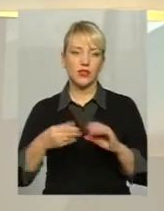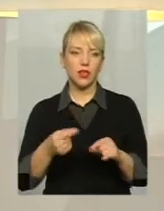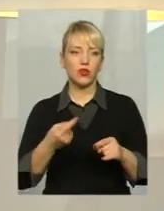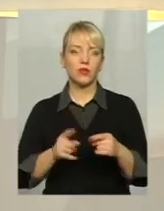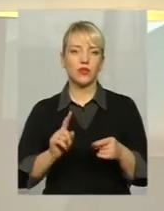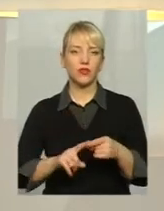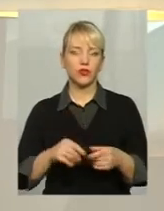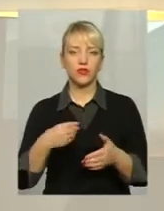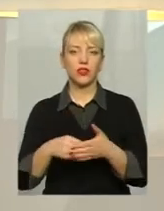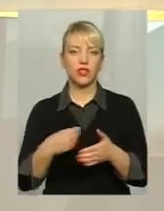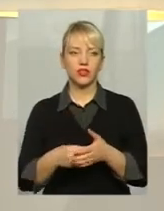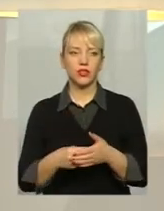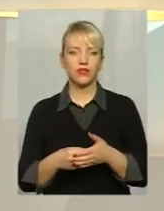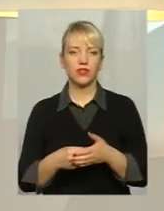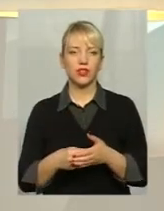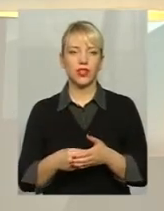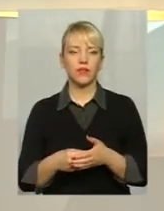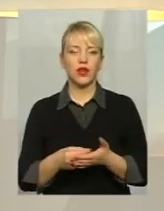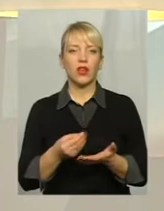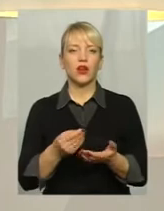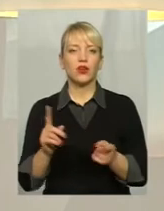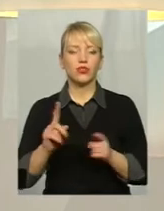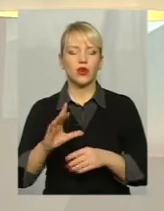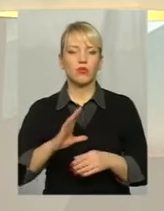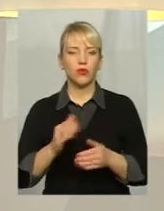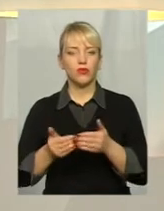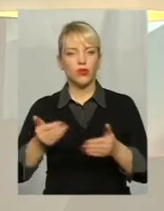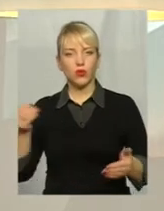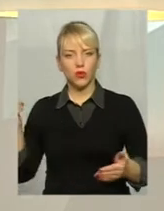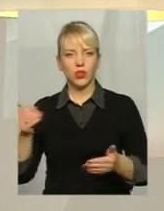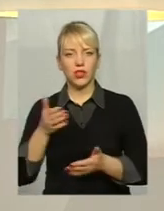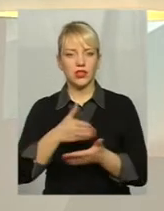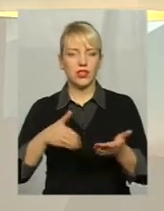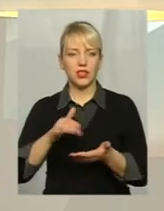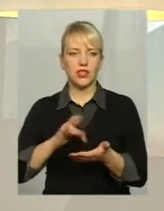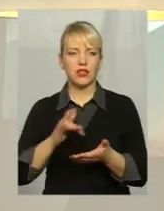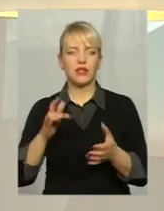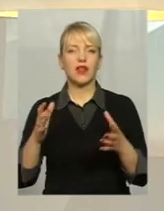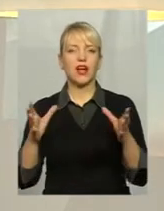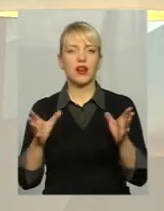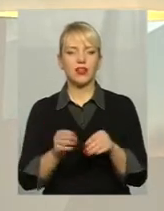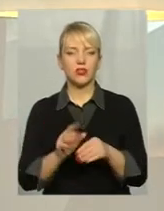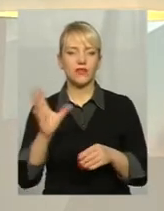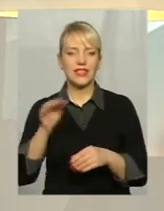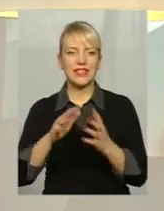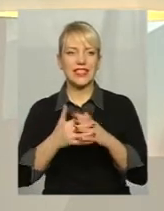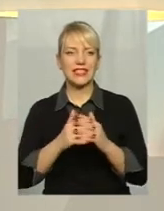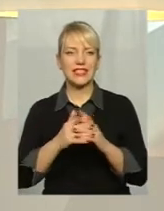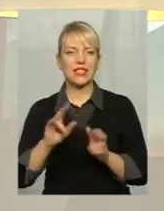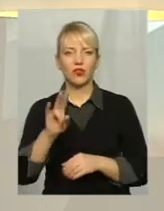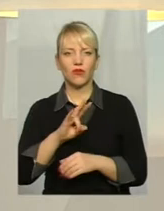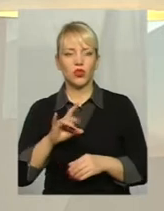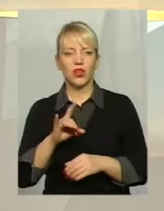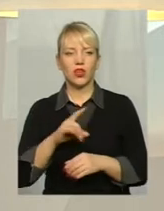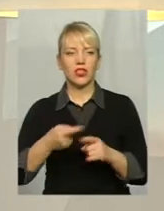фінансовий кошик, який був до децентралізації Разом всіх сіл, які були в Новушицькому районі, тому що, по суті,